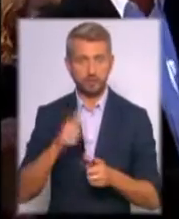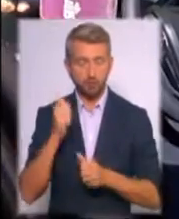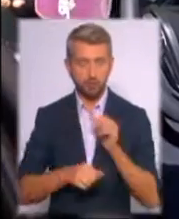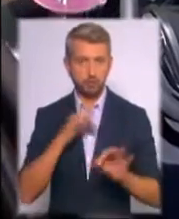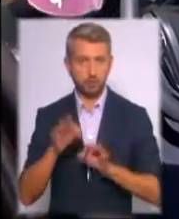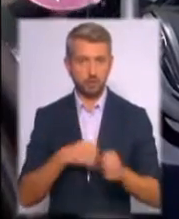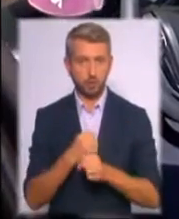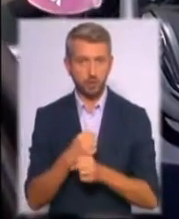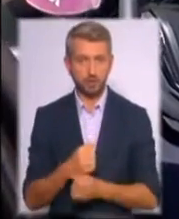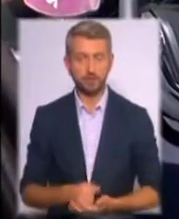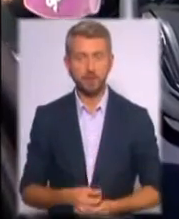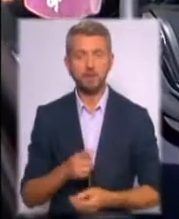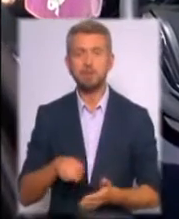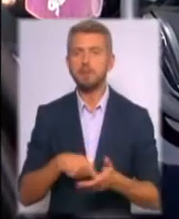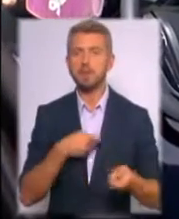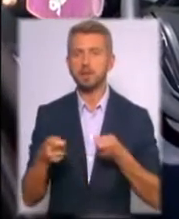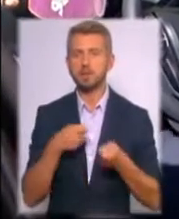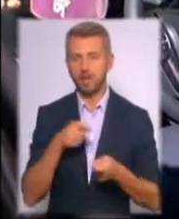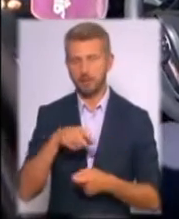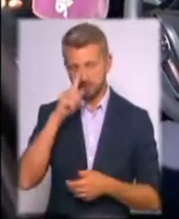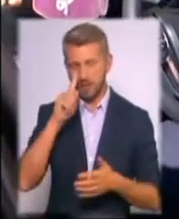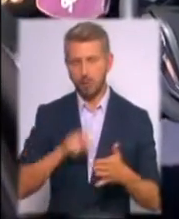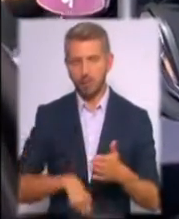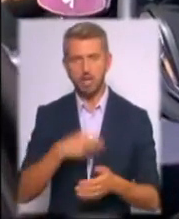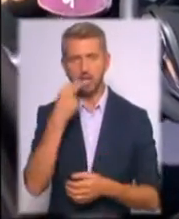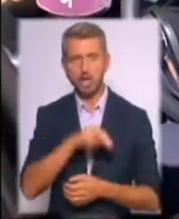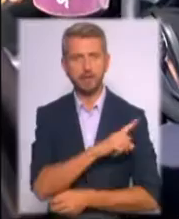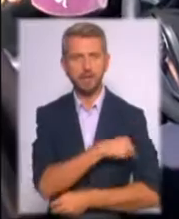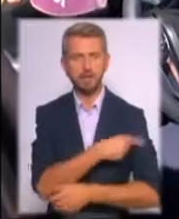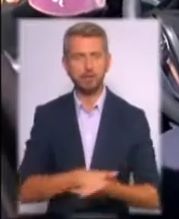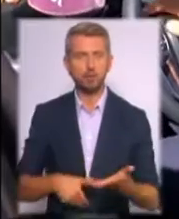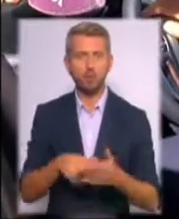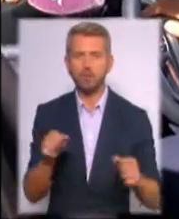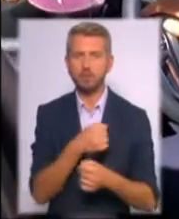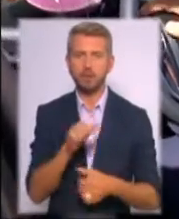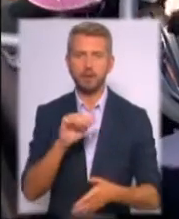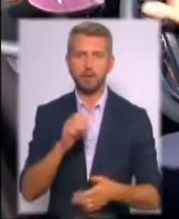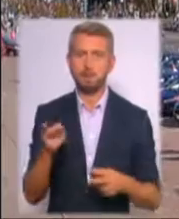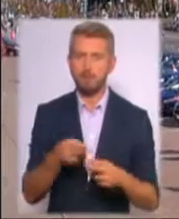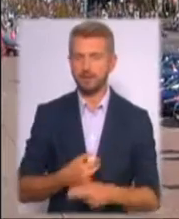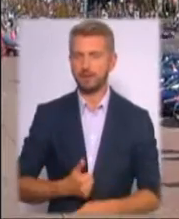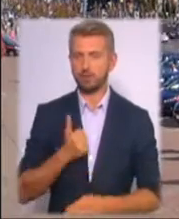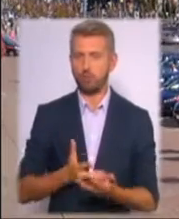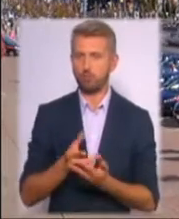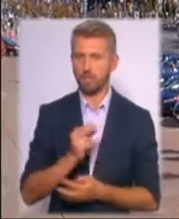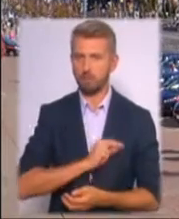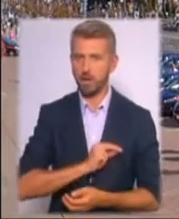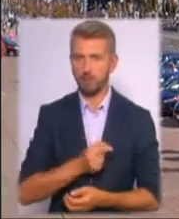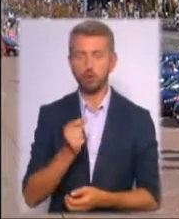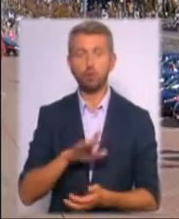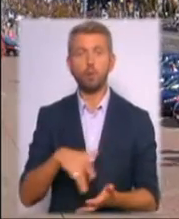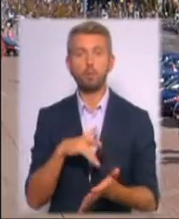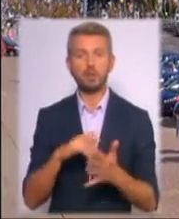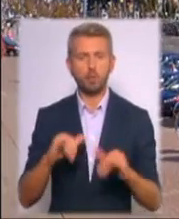втім у міській адміністрації переконані, якісна медична допомога неможливо без гідної оплати праці, а тому місто піднімає